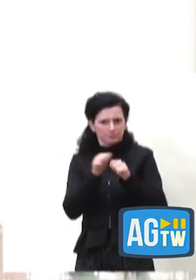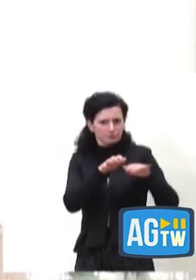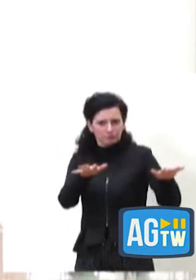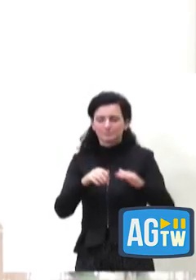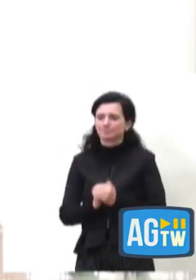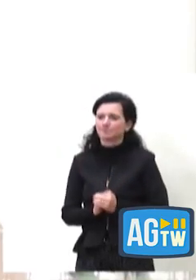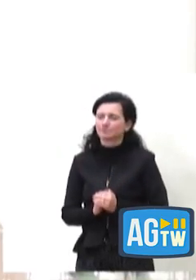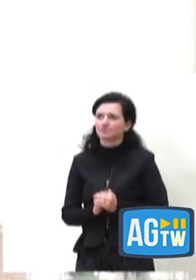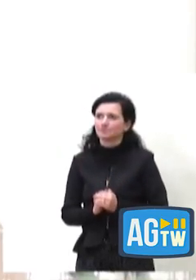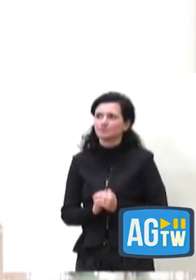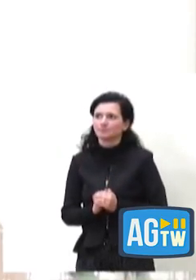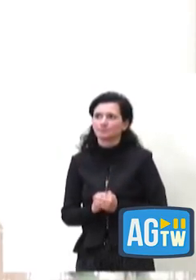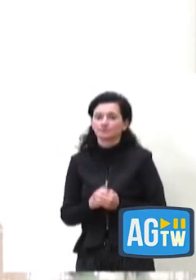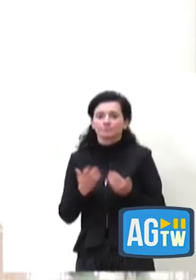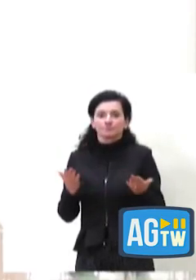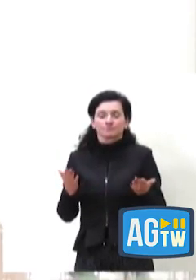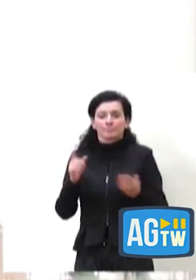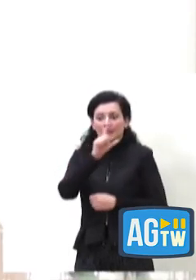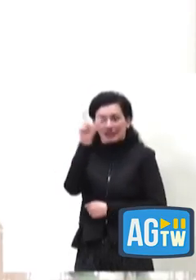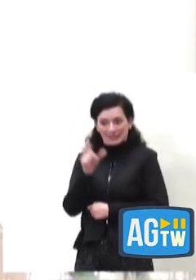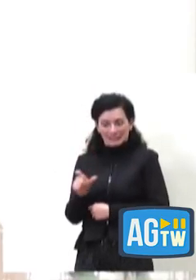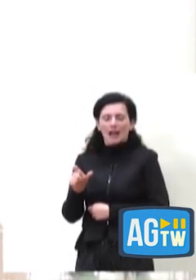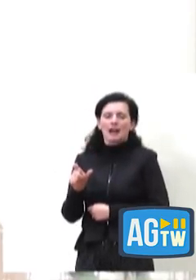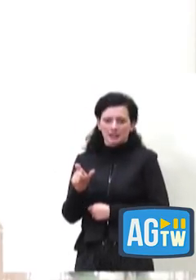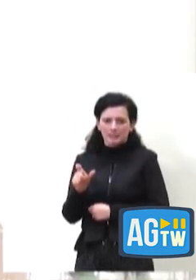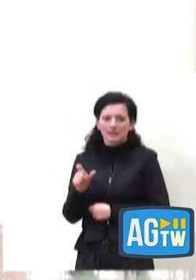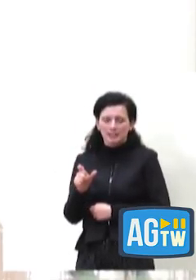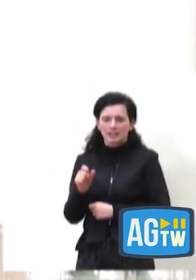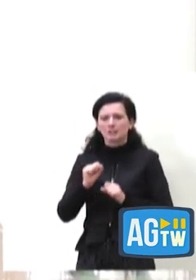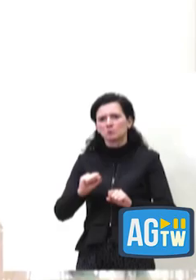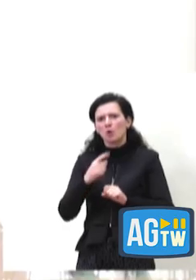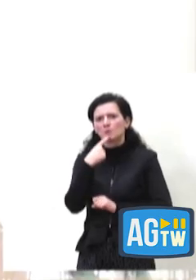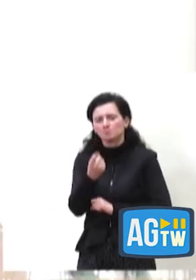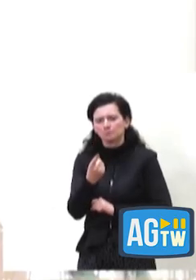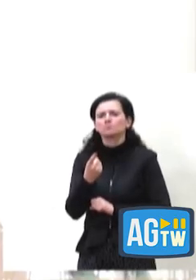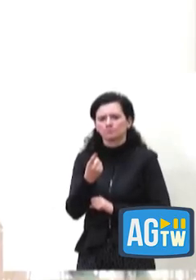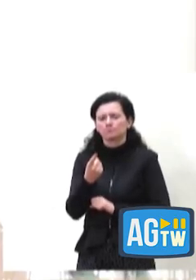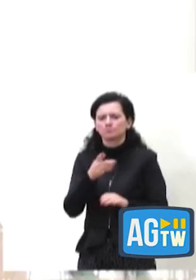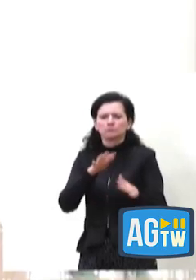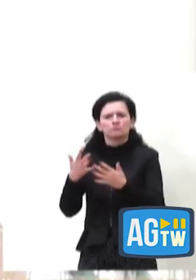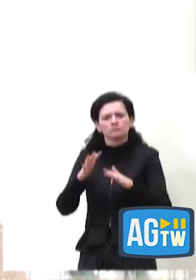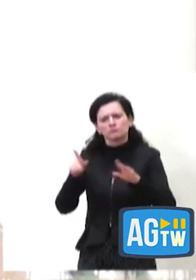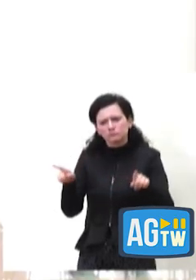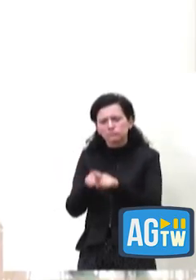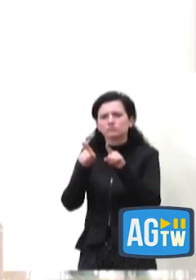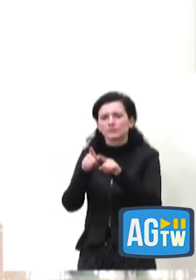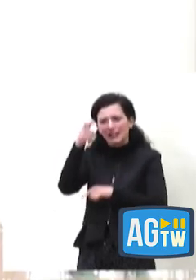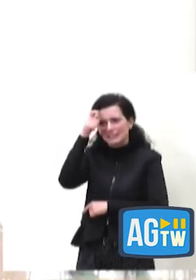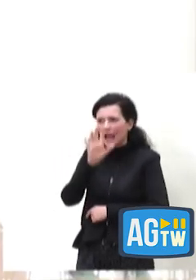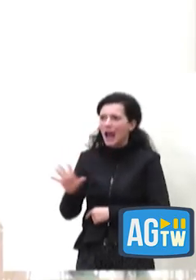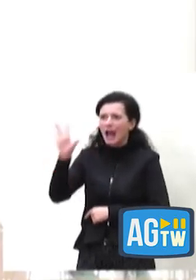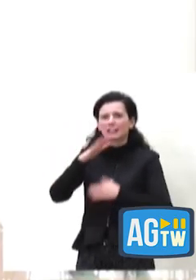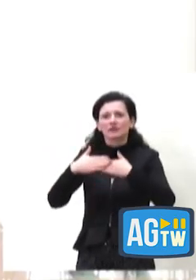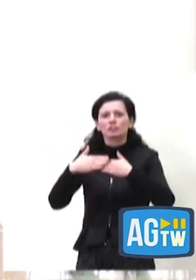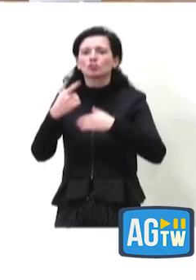L'Italia più o meno si trova nella situazione di paesi vicini come